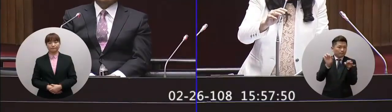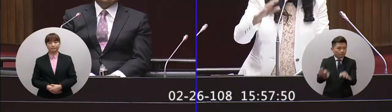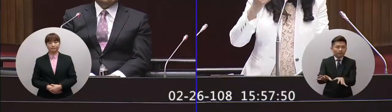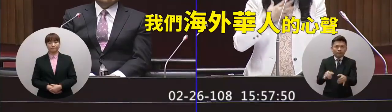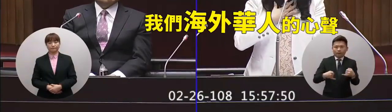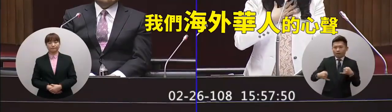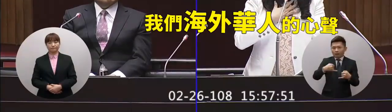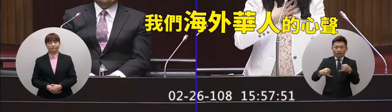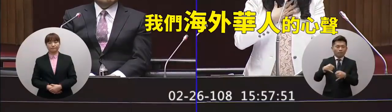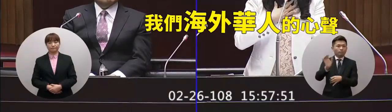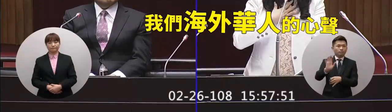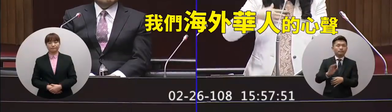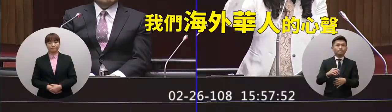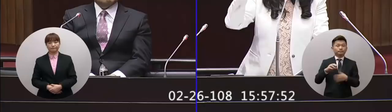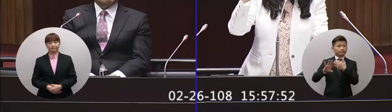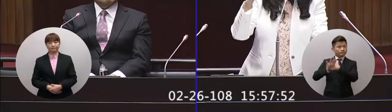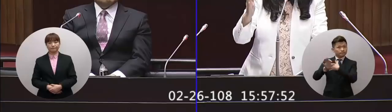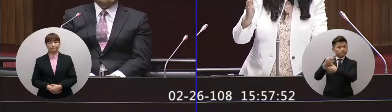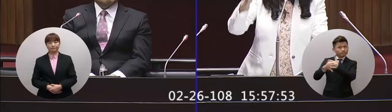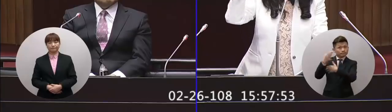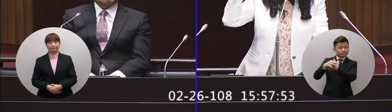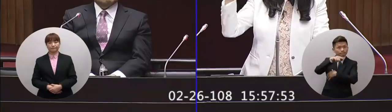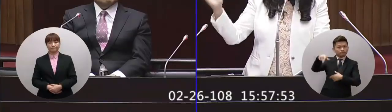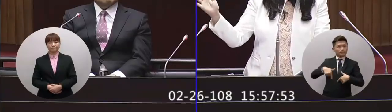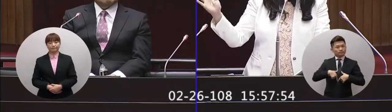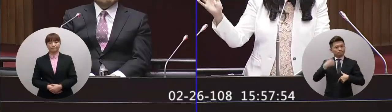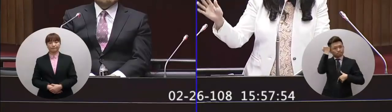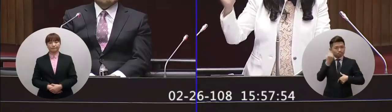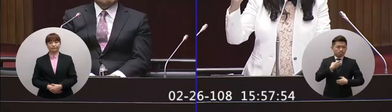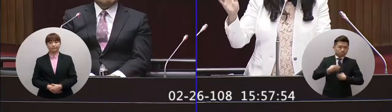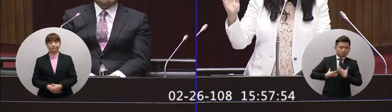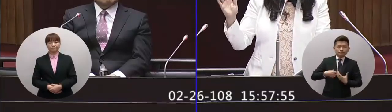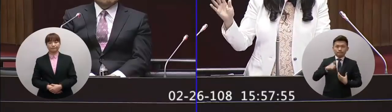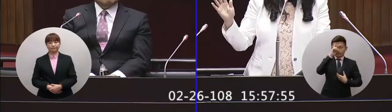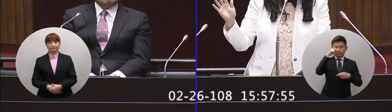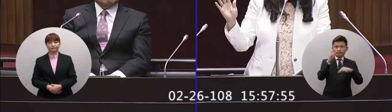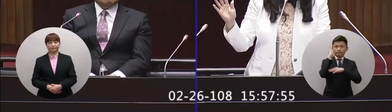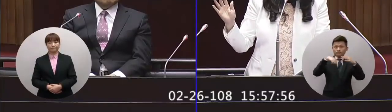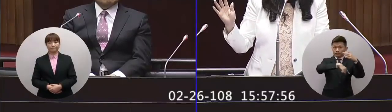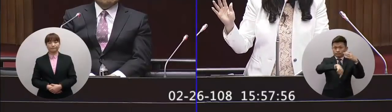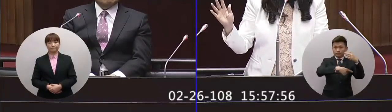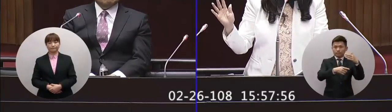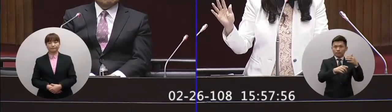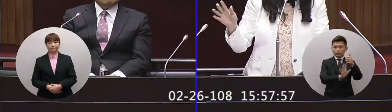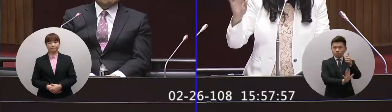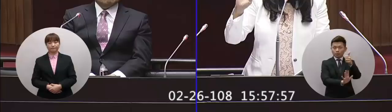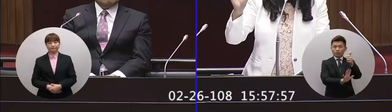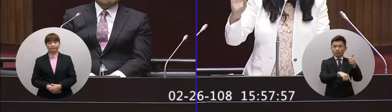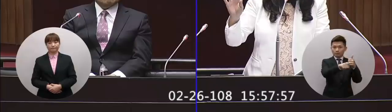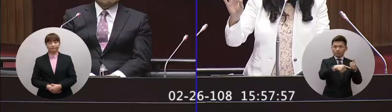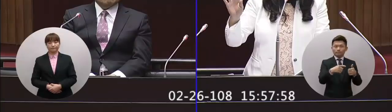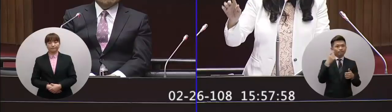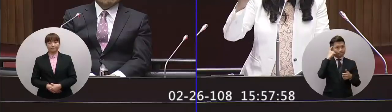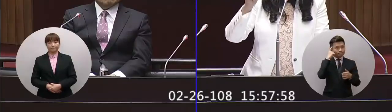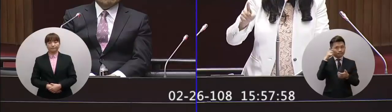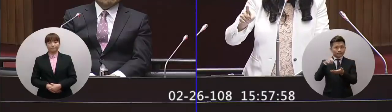所以我們海外華人的心聲請蘇院長請所有的行政團隊重新思考台灣民主的時刻到了我們